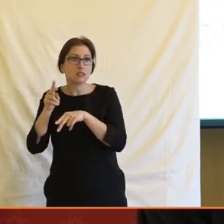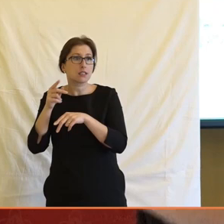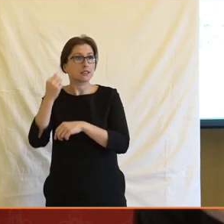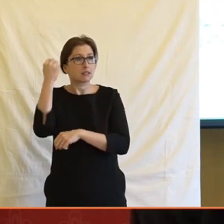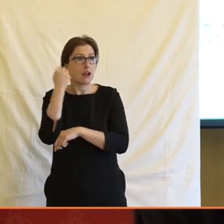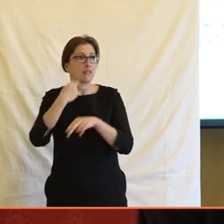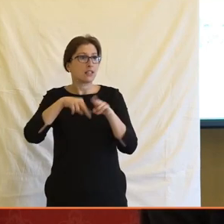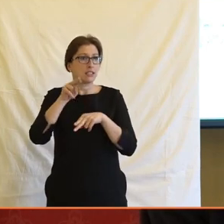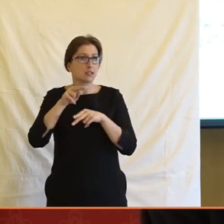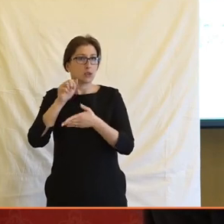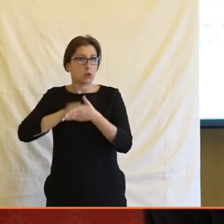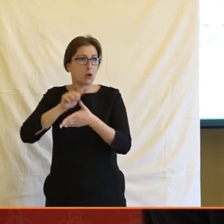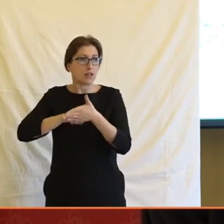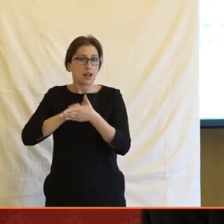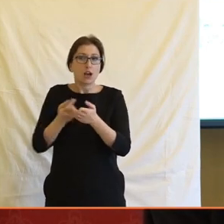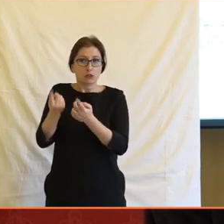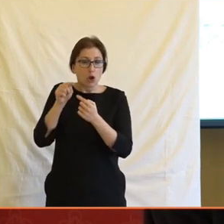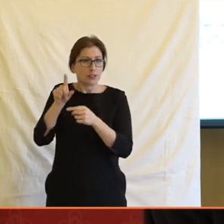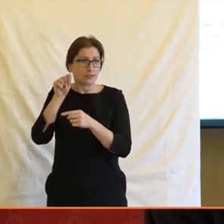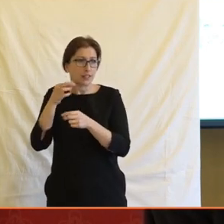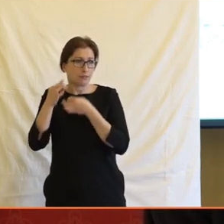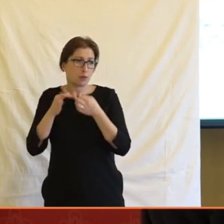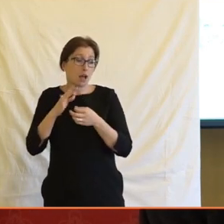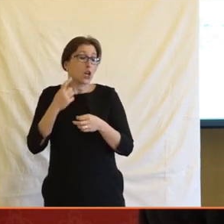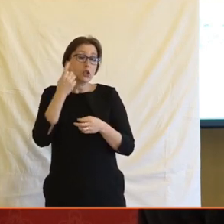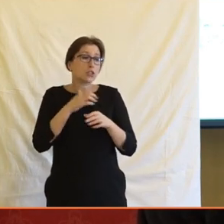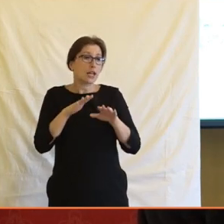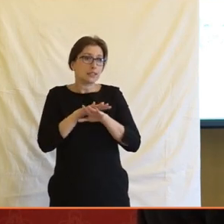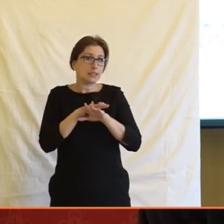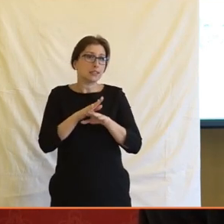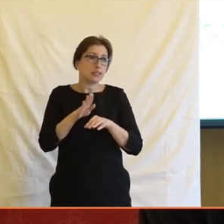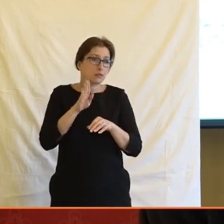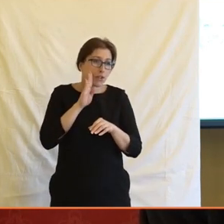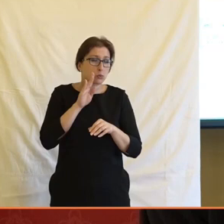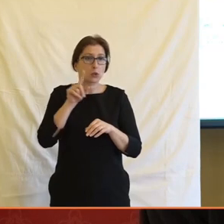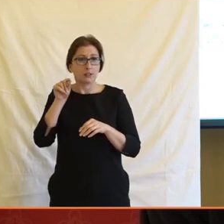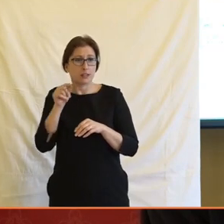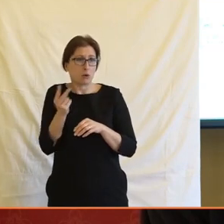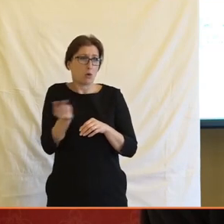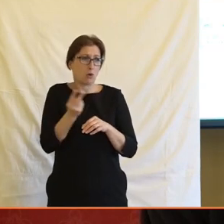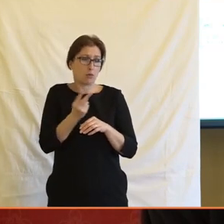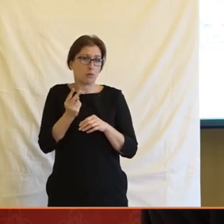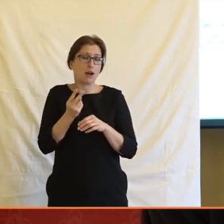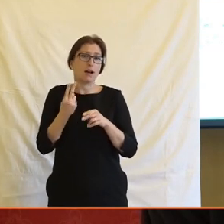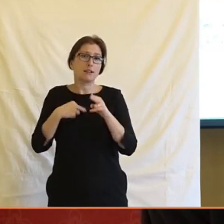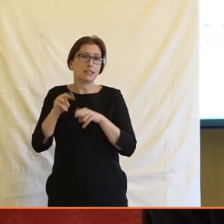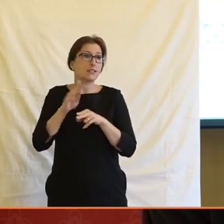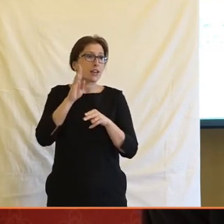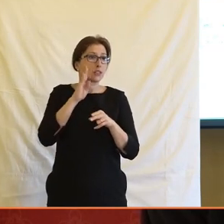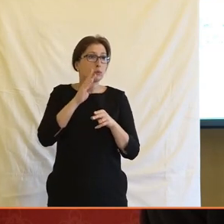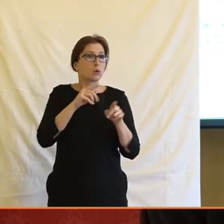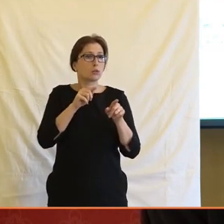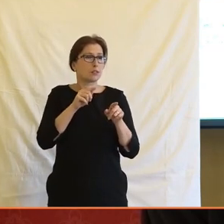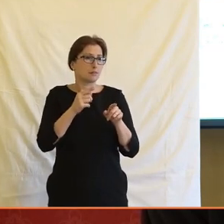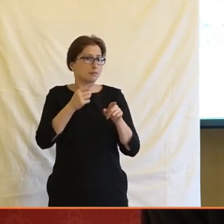podstatná část journalistiky, k čemu jsou samozřejmě sociální sítě a zejména tady i Twitter, zejména, že Twitter je opravdu Facebooku daleko